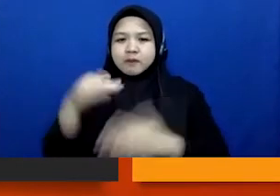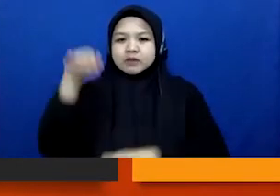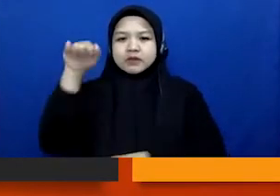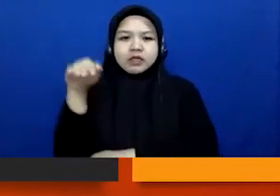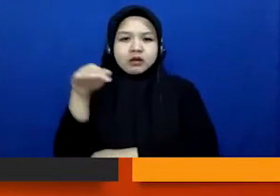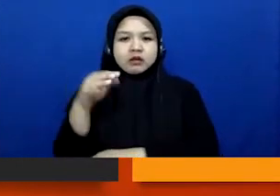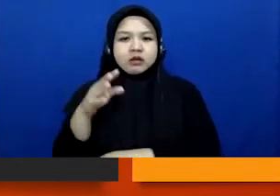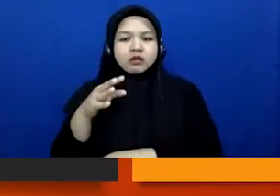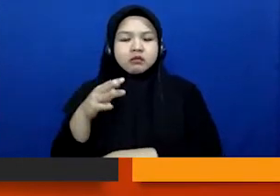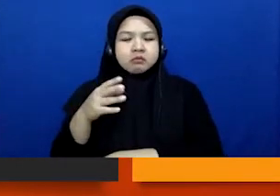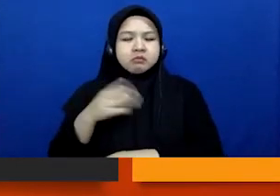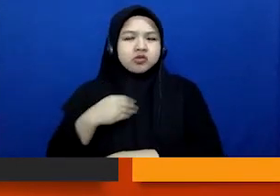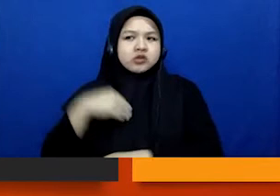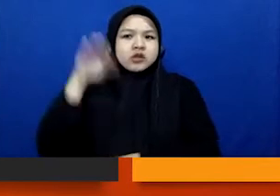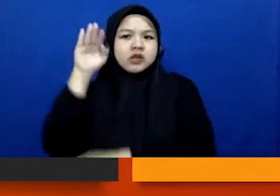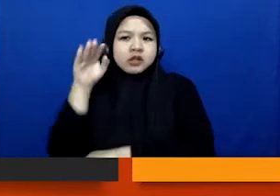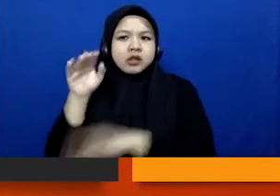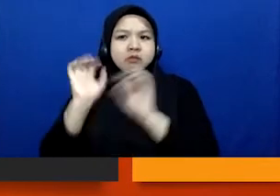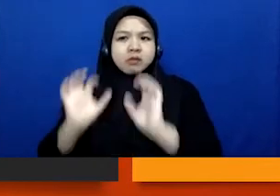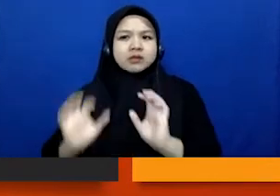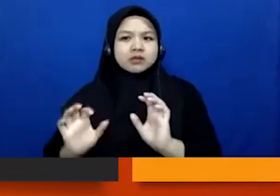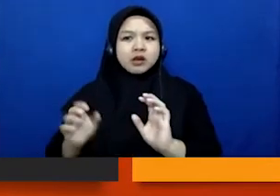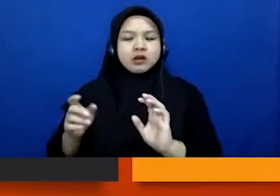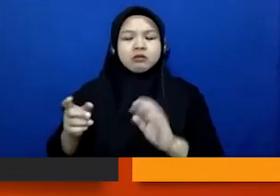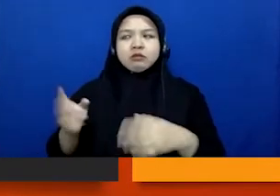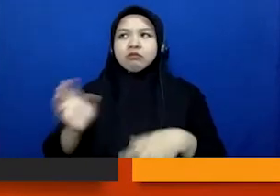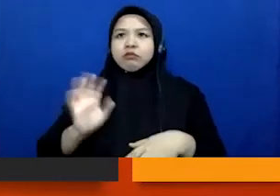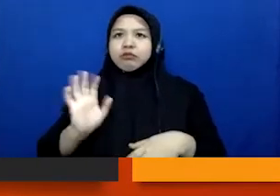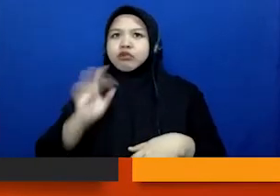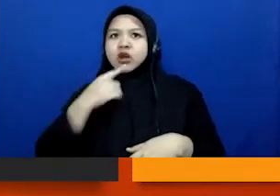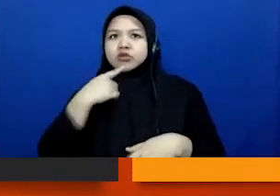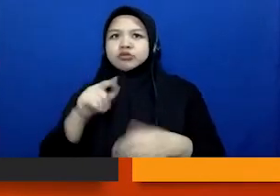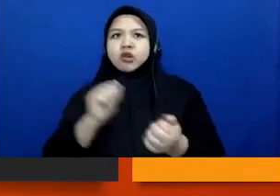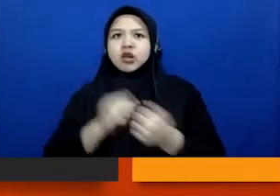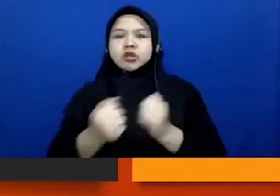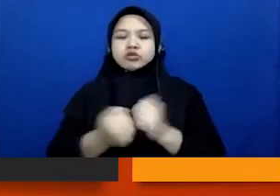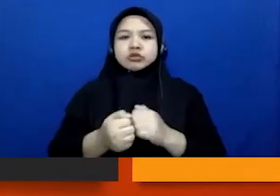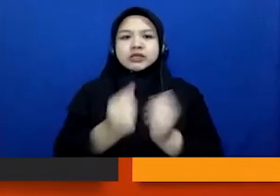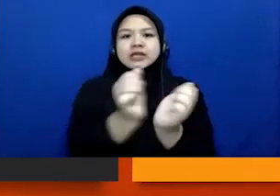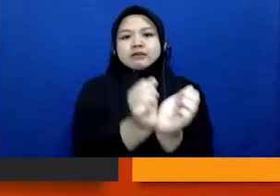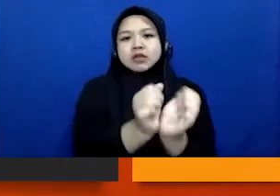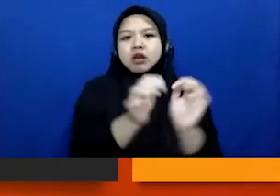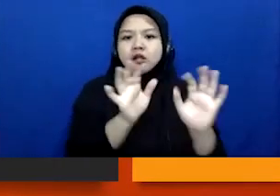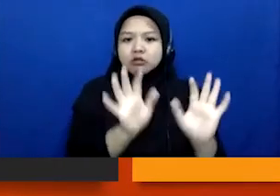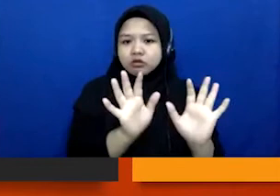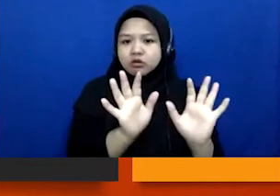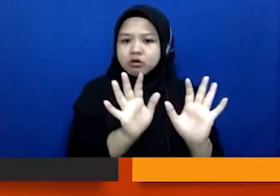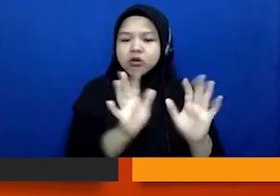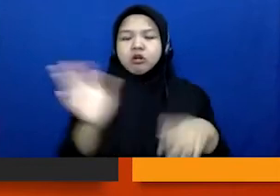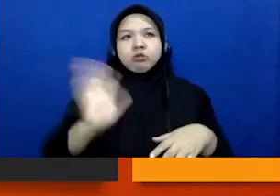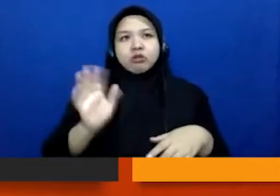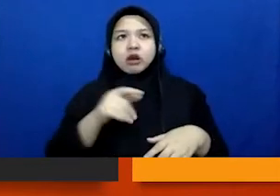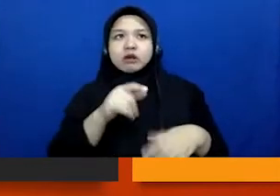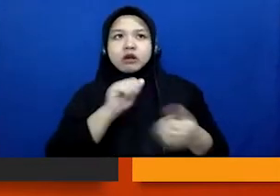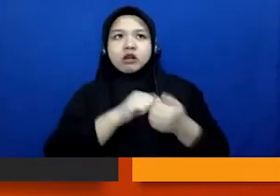banyak ya teman-teman ya, artinya tidak hanya terkait dengan kasus-kasus kriminal, mengungkap kasus-kasus kriminal, tidak hanya itu,